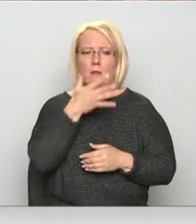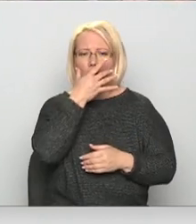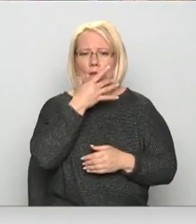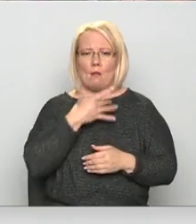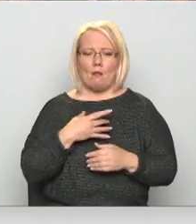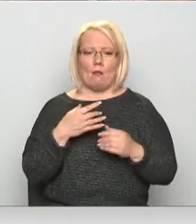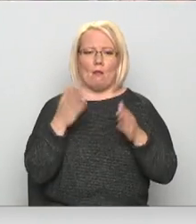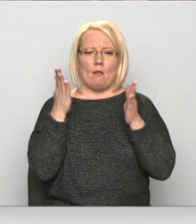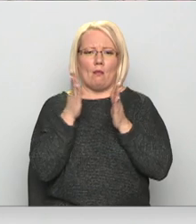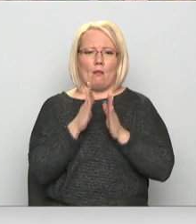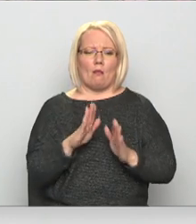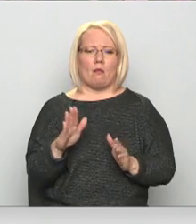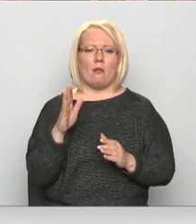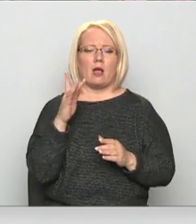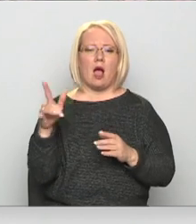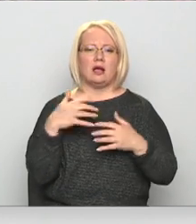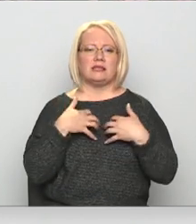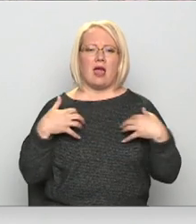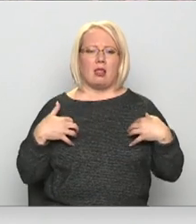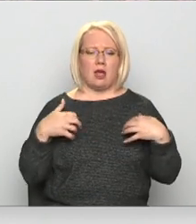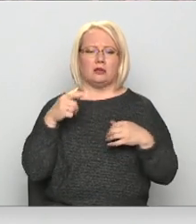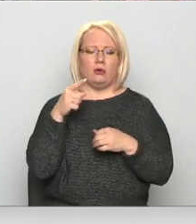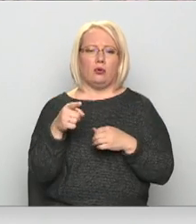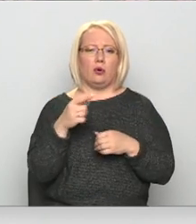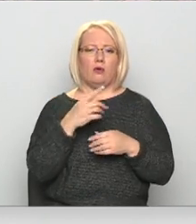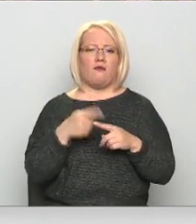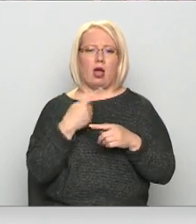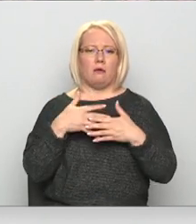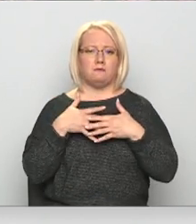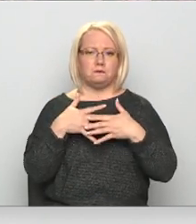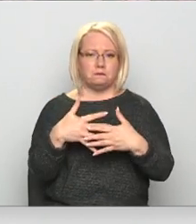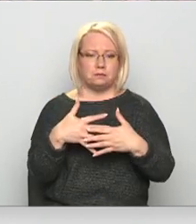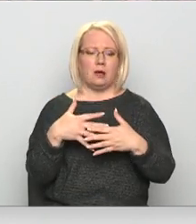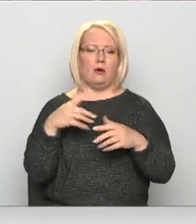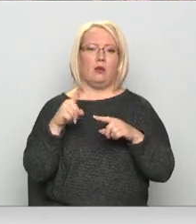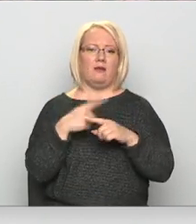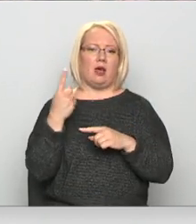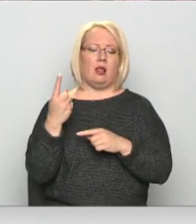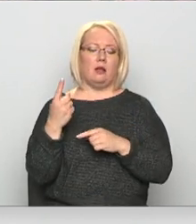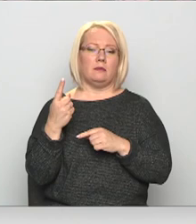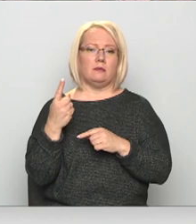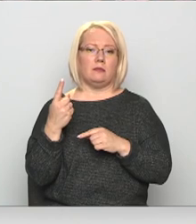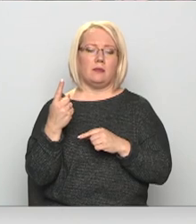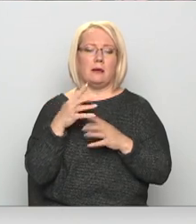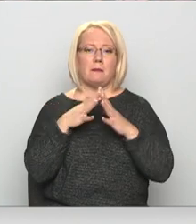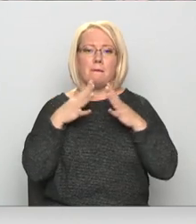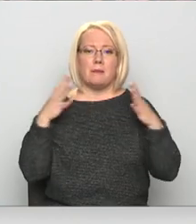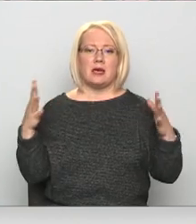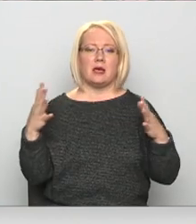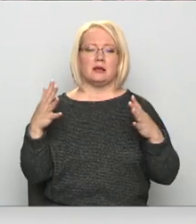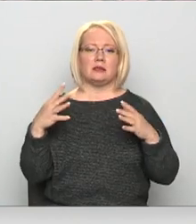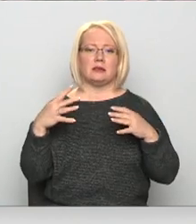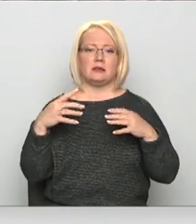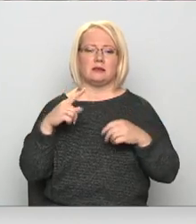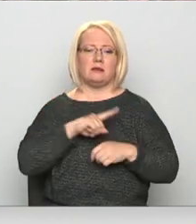izkāmējusi kā skeletiņš, piedevām grūsnu, piedevām ar milzīgu plēstu